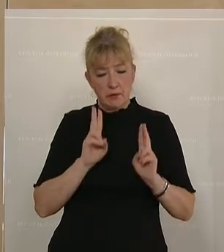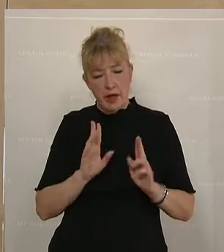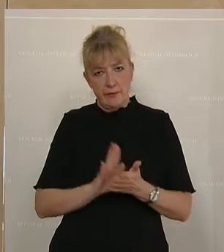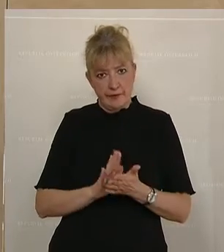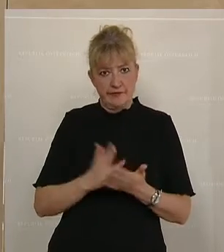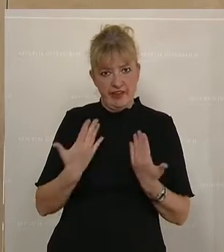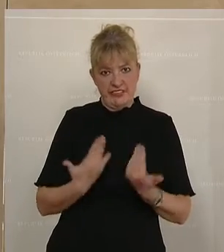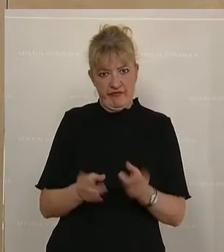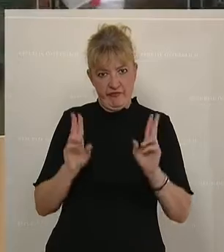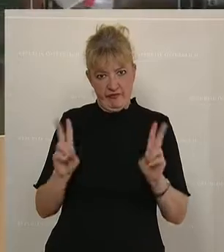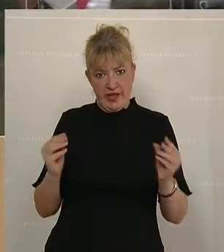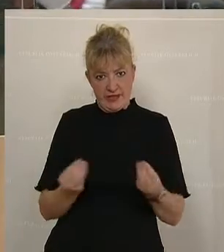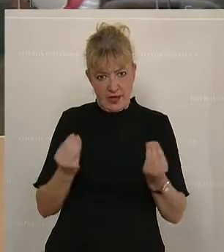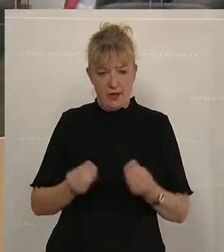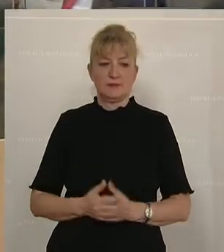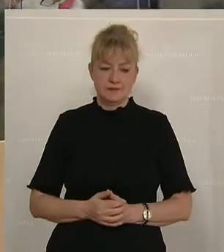bleiben. Danke vielmals.